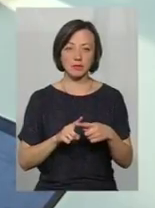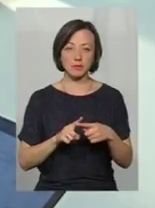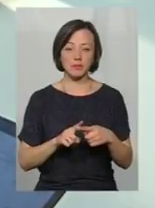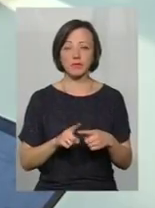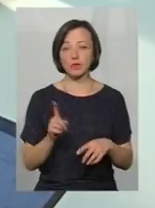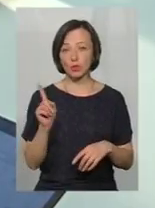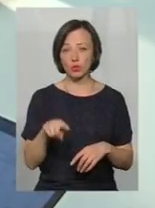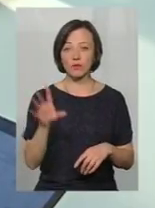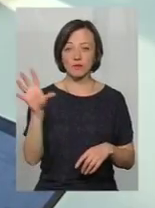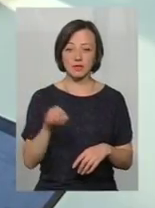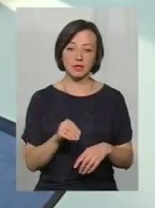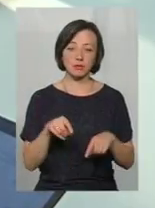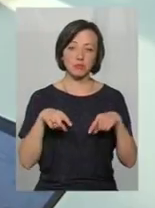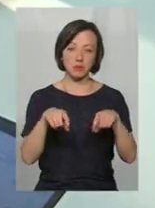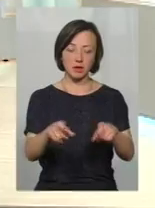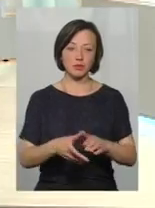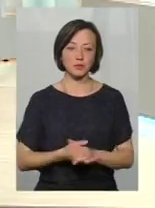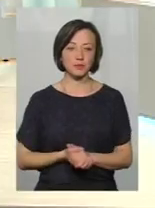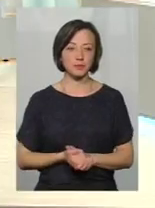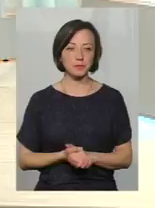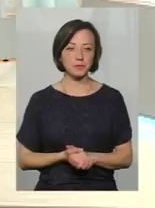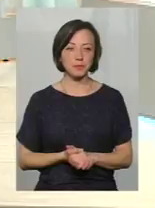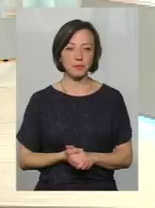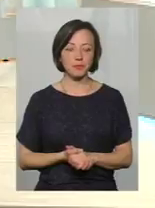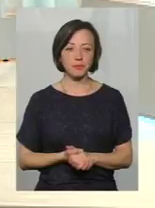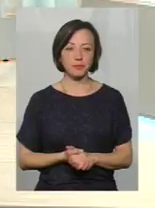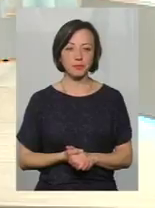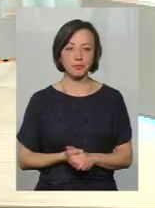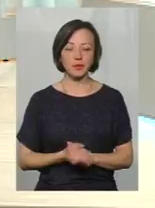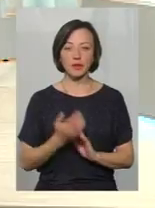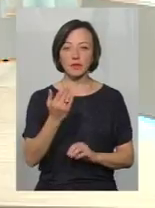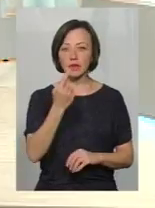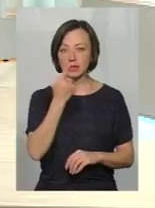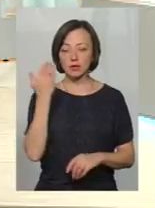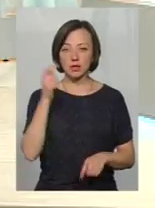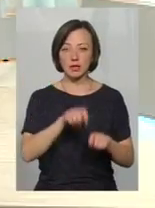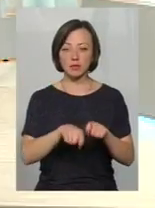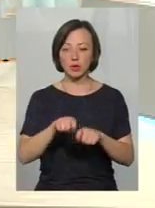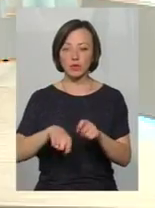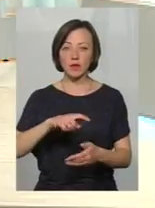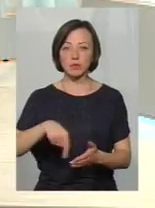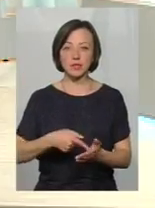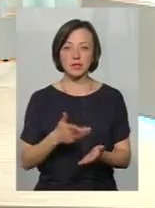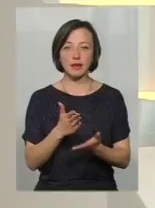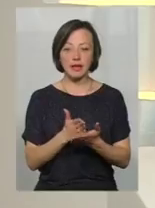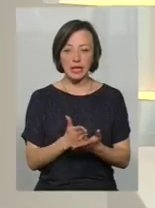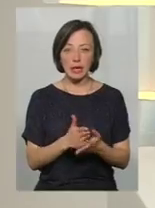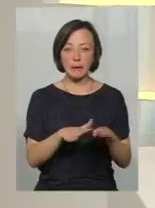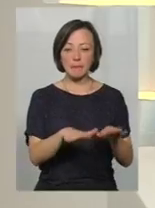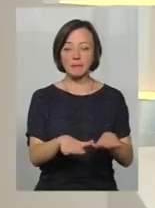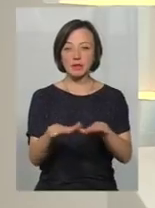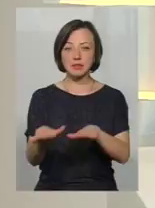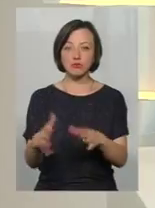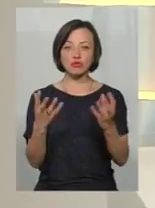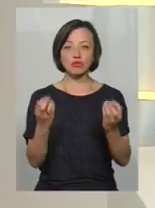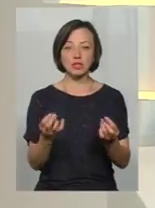Тому всі бігають, всі Дякую, Володимир. А пане Романе, от ви нещодавно інспектували місто. От є такі ділянки ще, де,